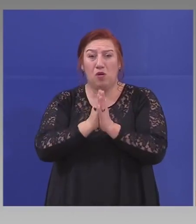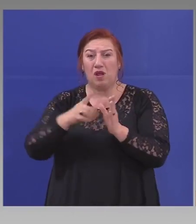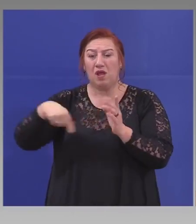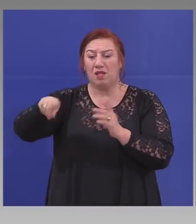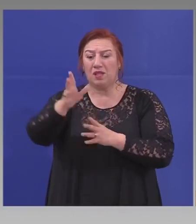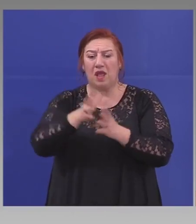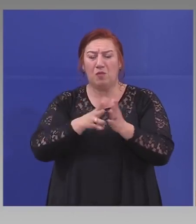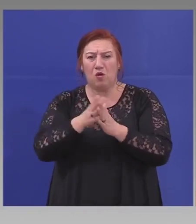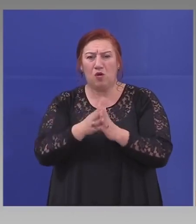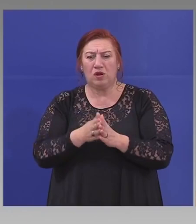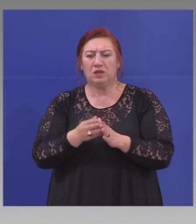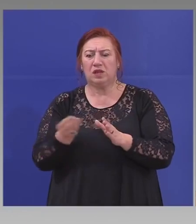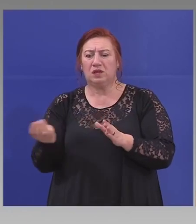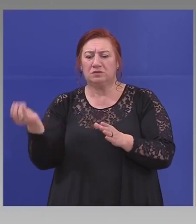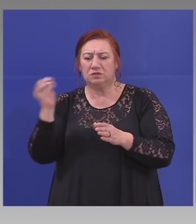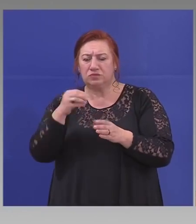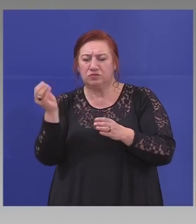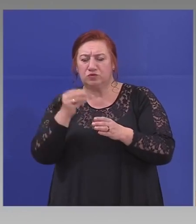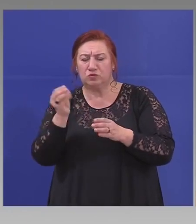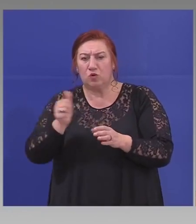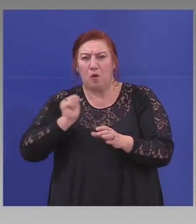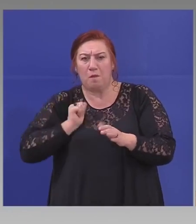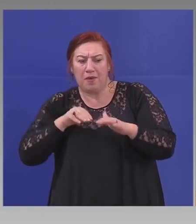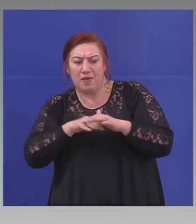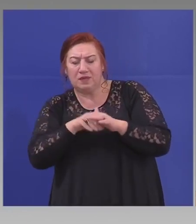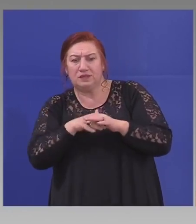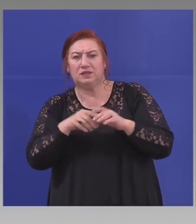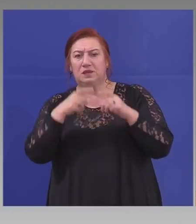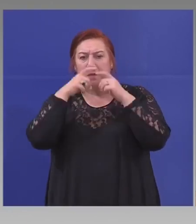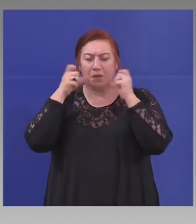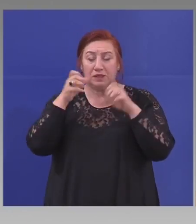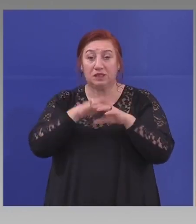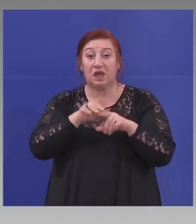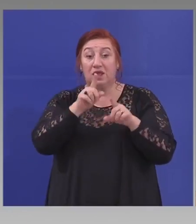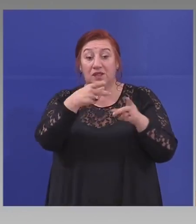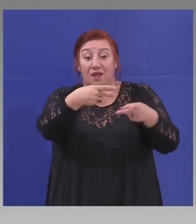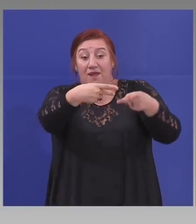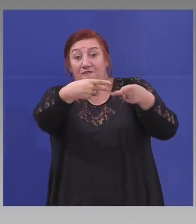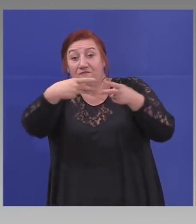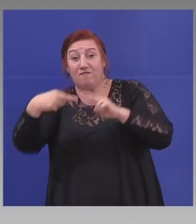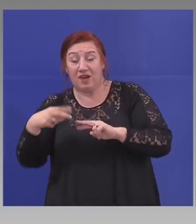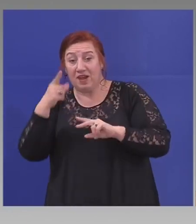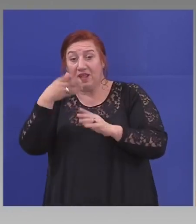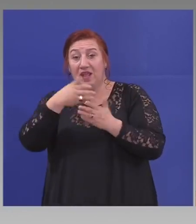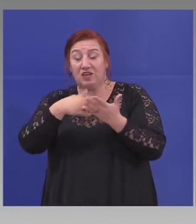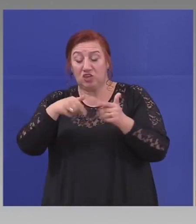предпазни средства, да върне част от тях в болницата.